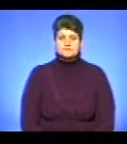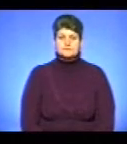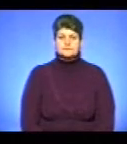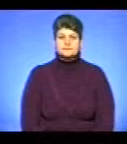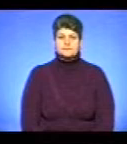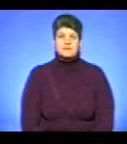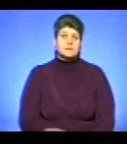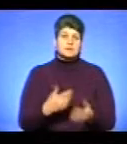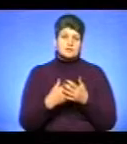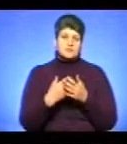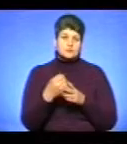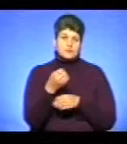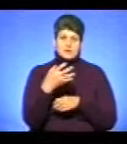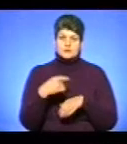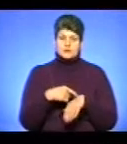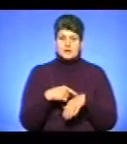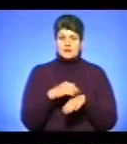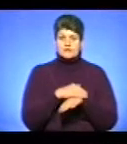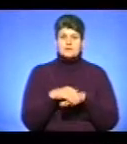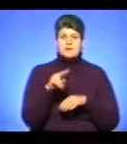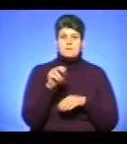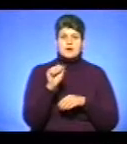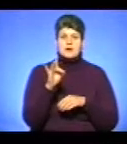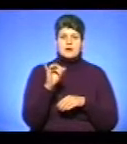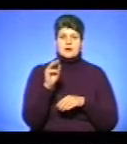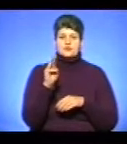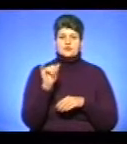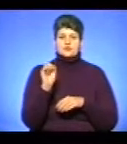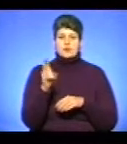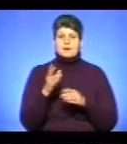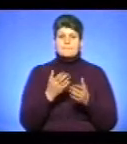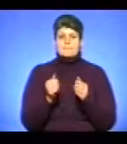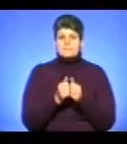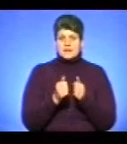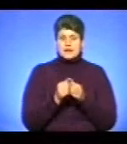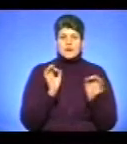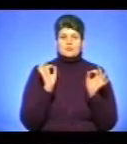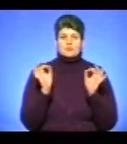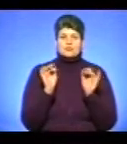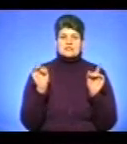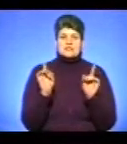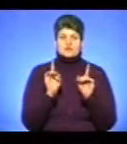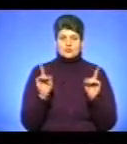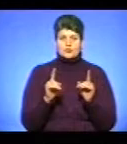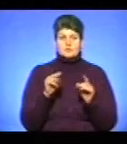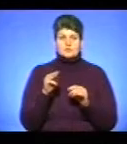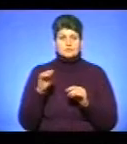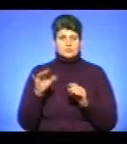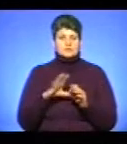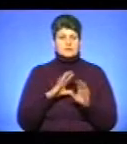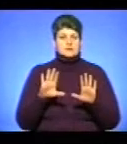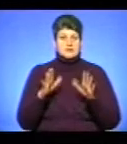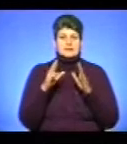Близько 15-ї години на вулиці Порошчука біля музичного училища сталося ДТП. Там, на пішоходному переході,